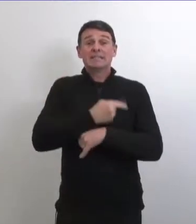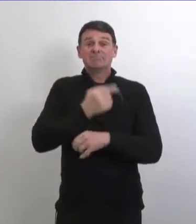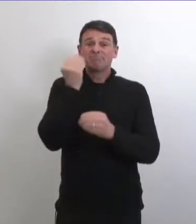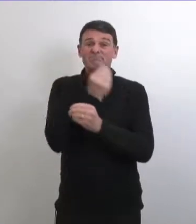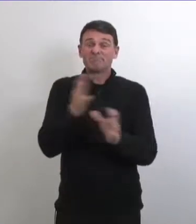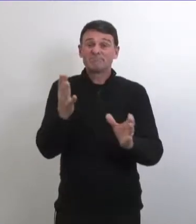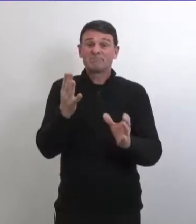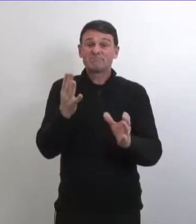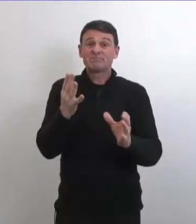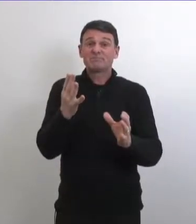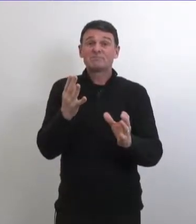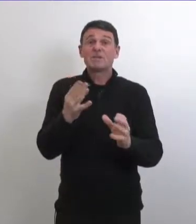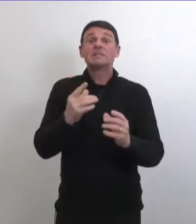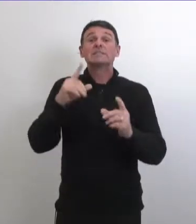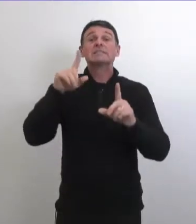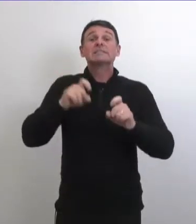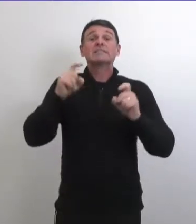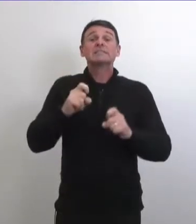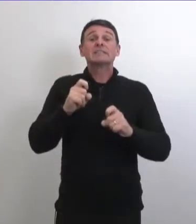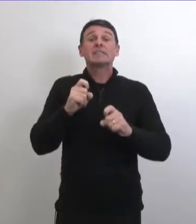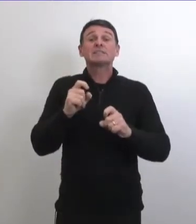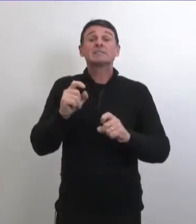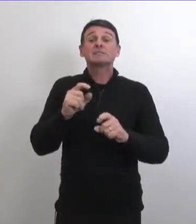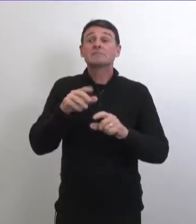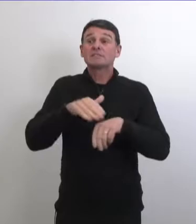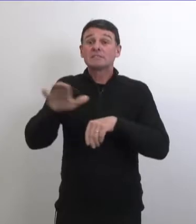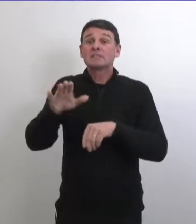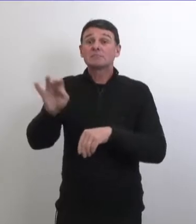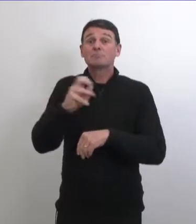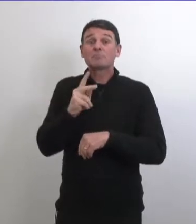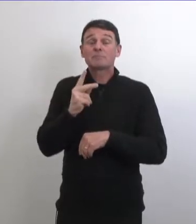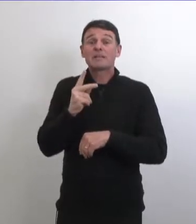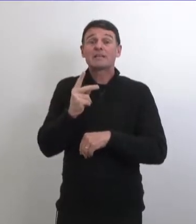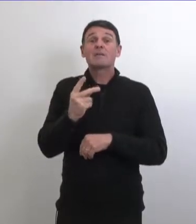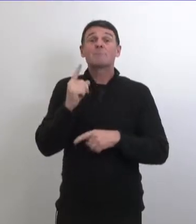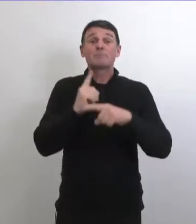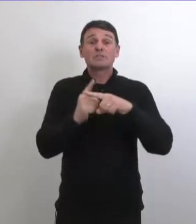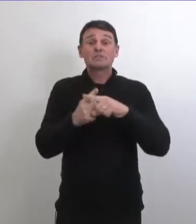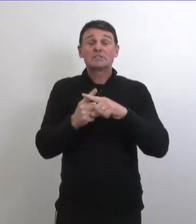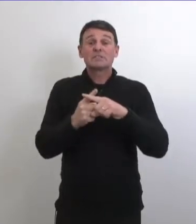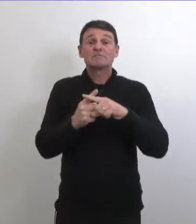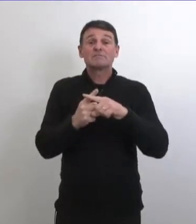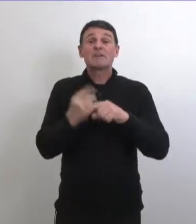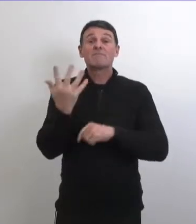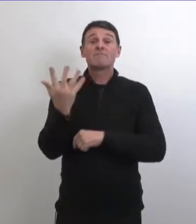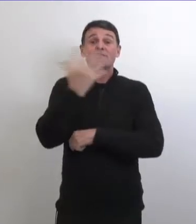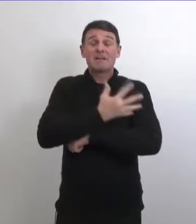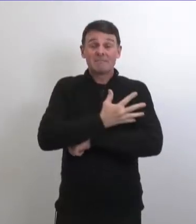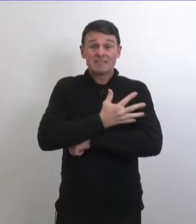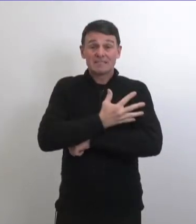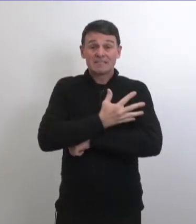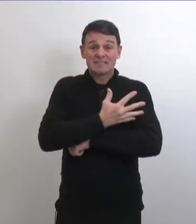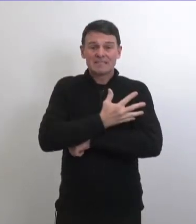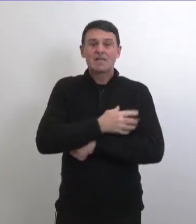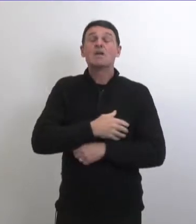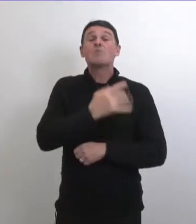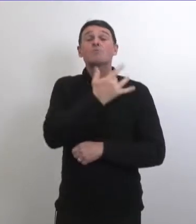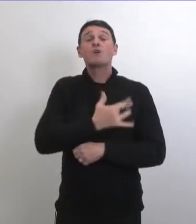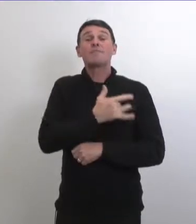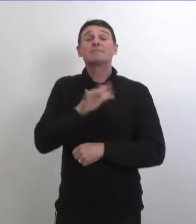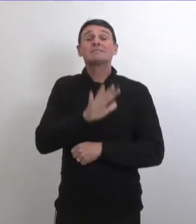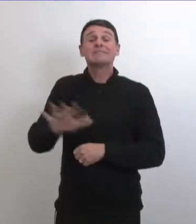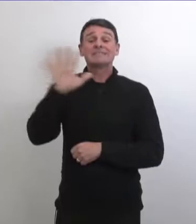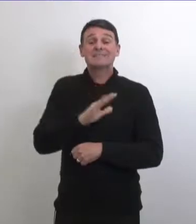aujourd'hui nous annonçons que le taux actuel de positivité au test de dépistage sur cinq jours et de 13 6% au niveau de la